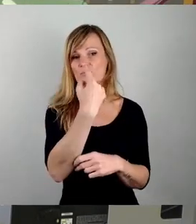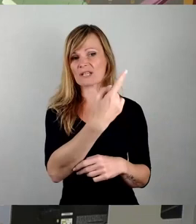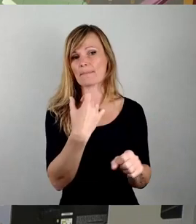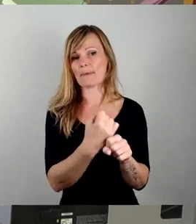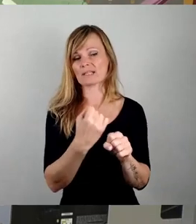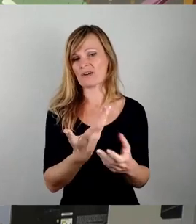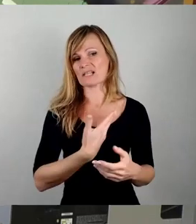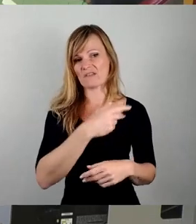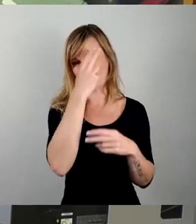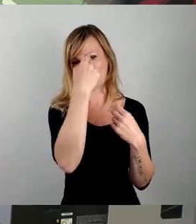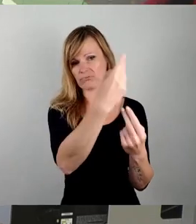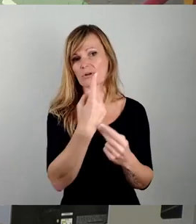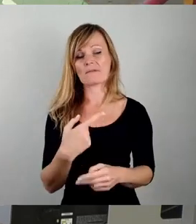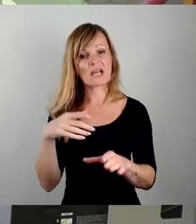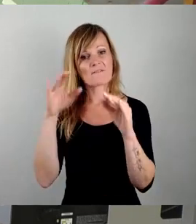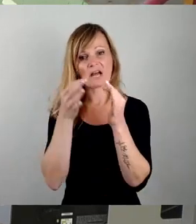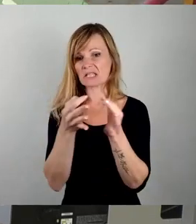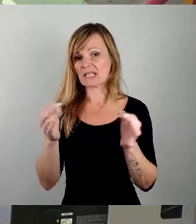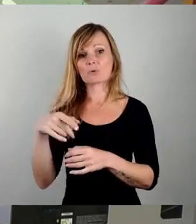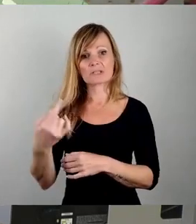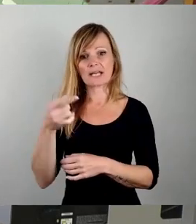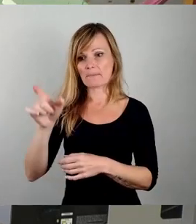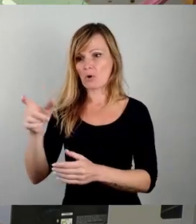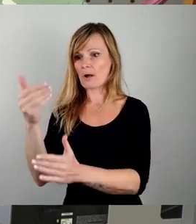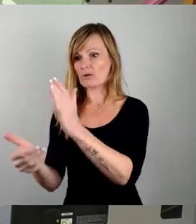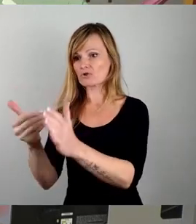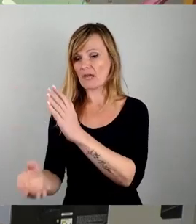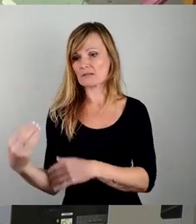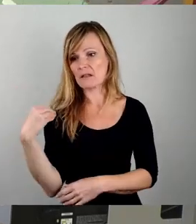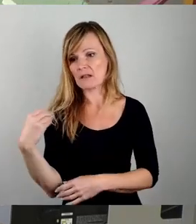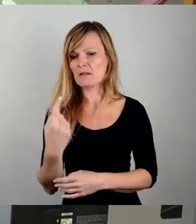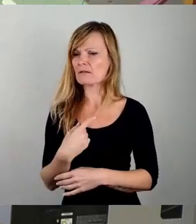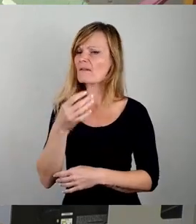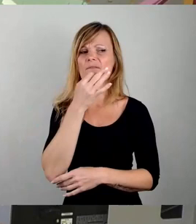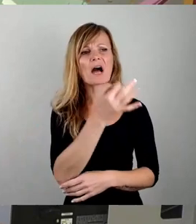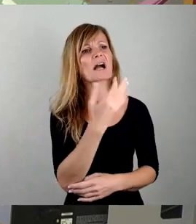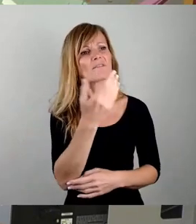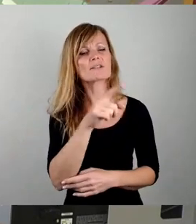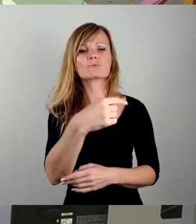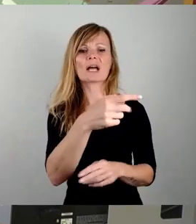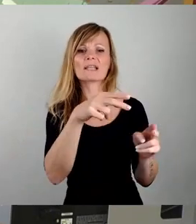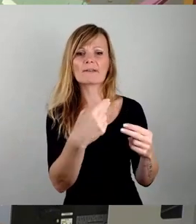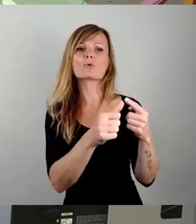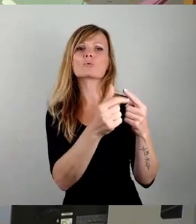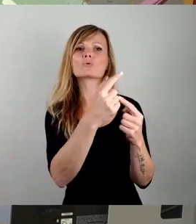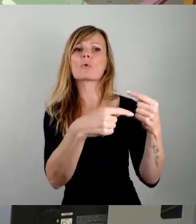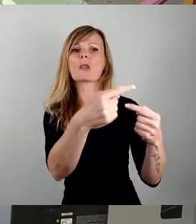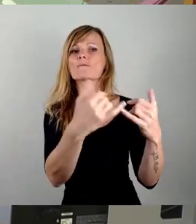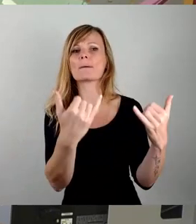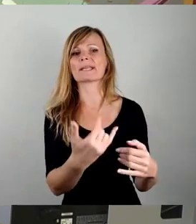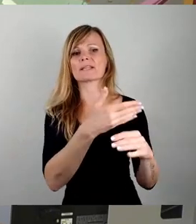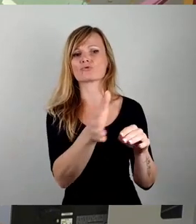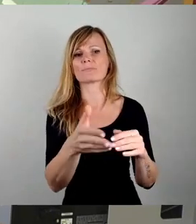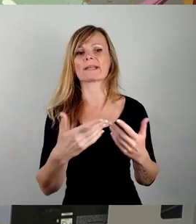nichts oder erstens, wenn der Bürger sich dann beschwert, was ist denn da los, dann fragen wir nach, naja, ist so und so gelaufen und jetzt ist es zu spät. Ich sage